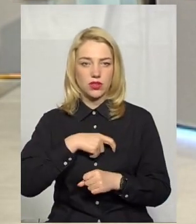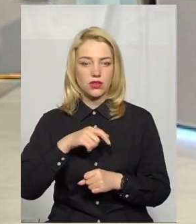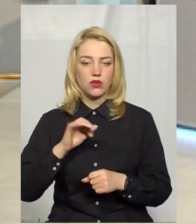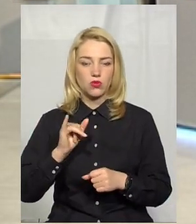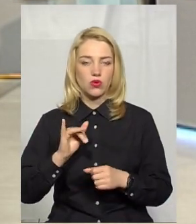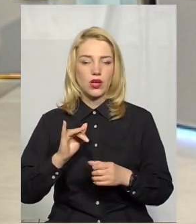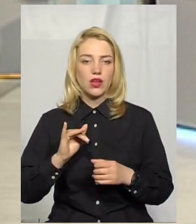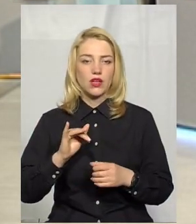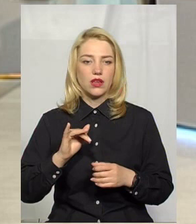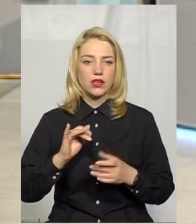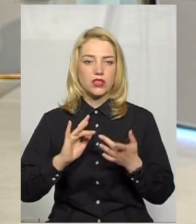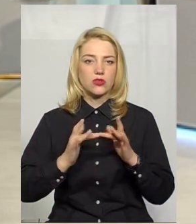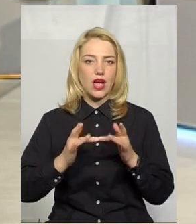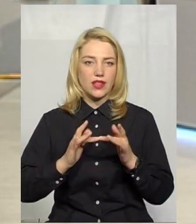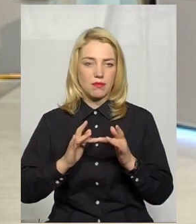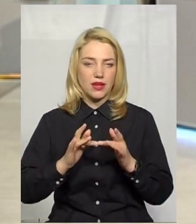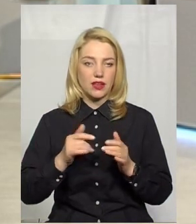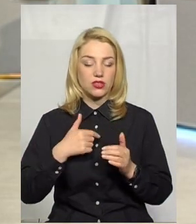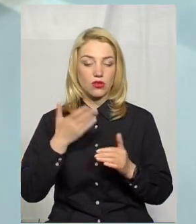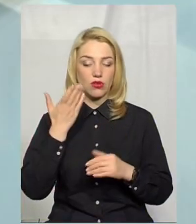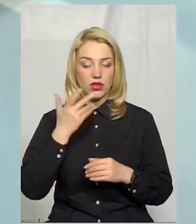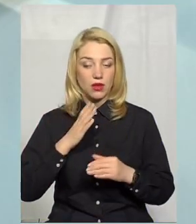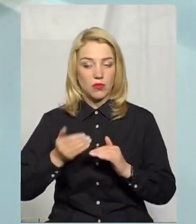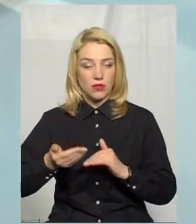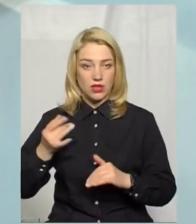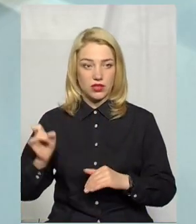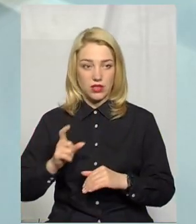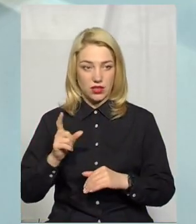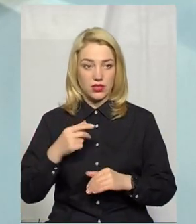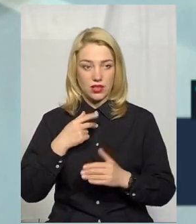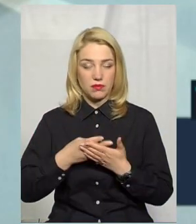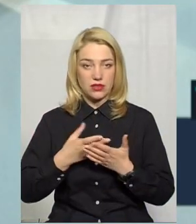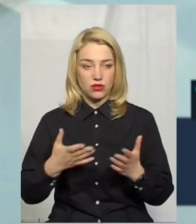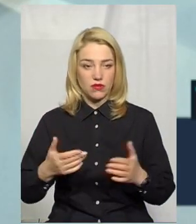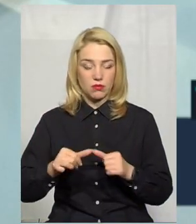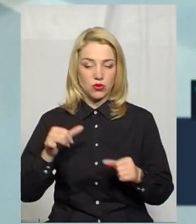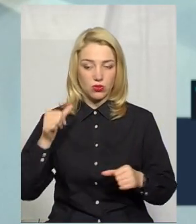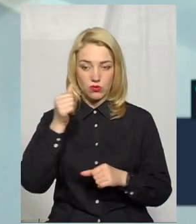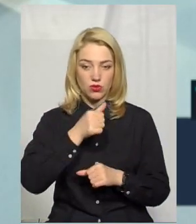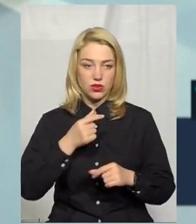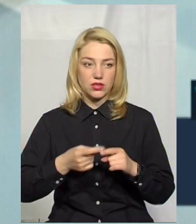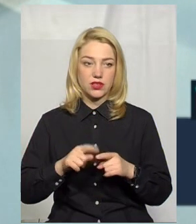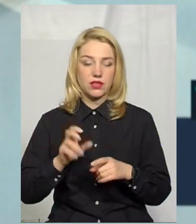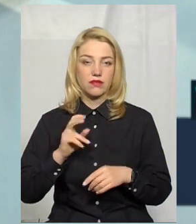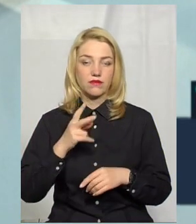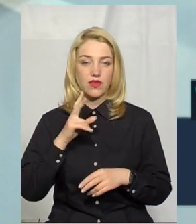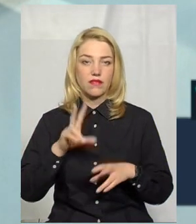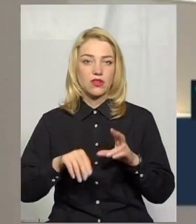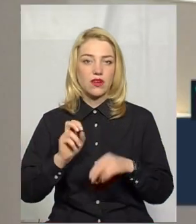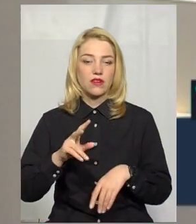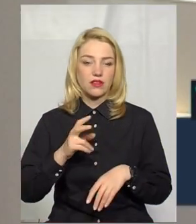соціальних мережах. Коли я попередній раз презентував це минулого року, зі сторони це могло виглядати смішно,